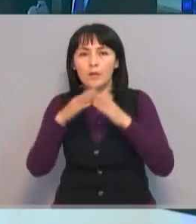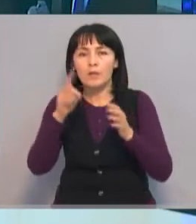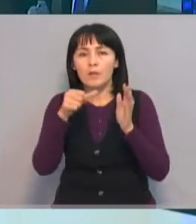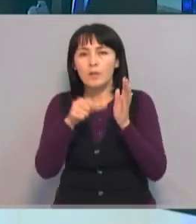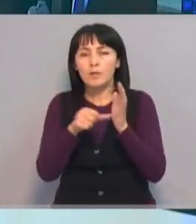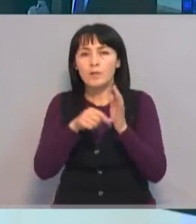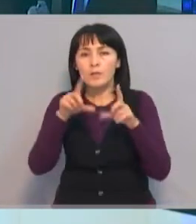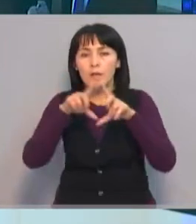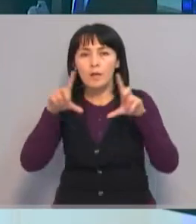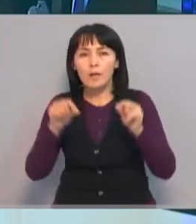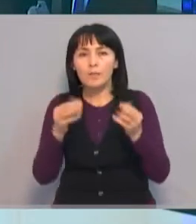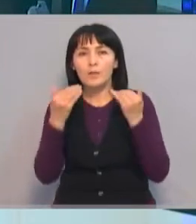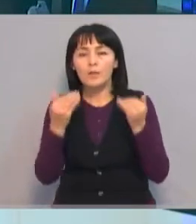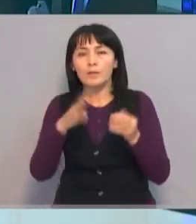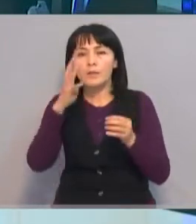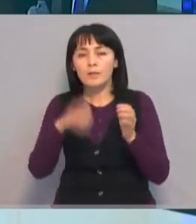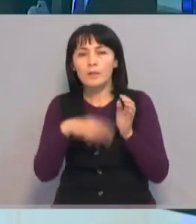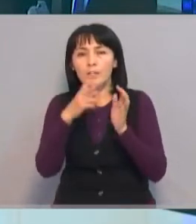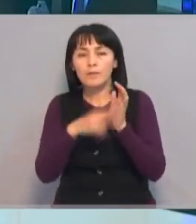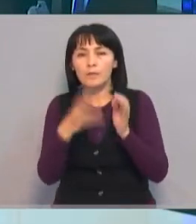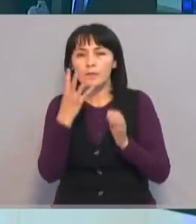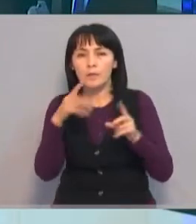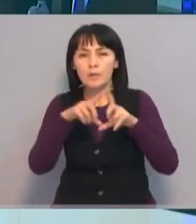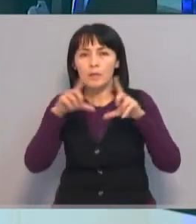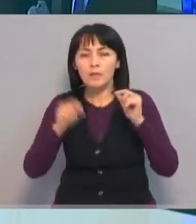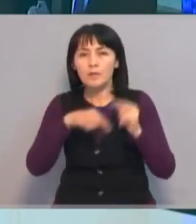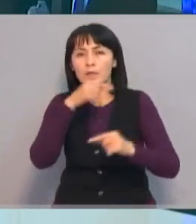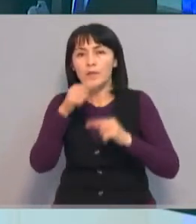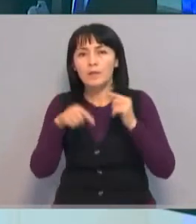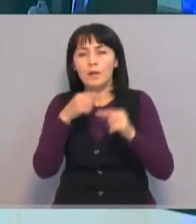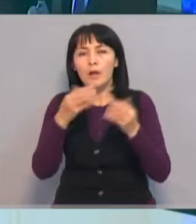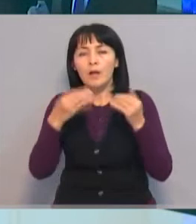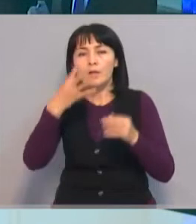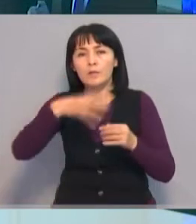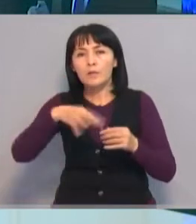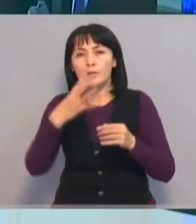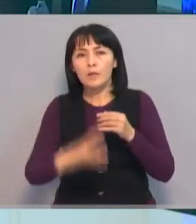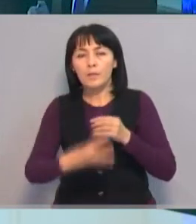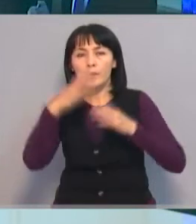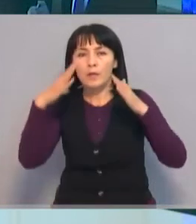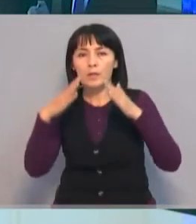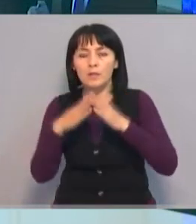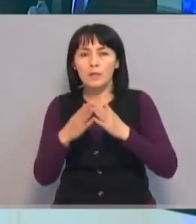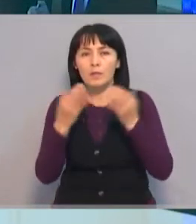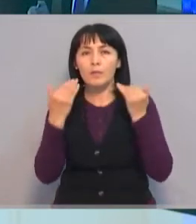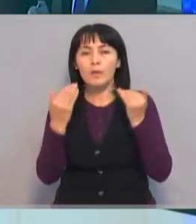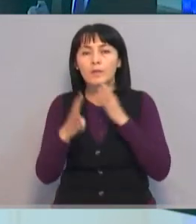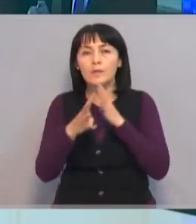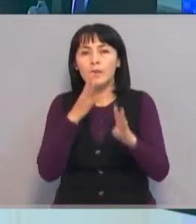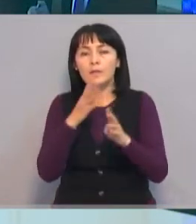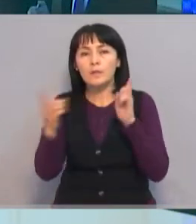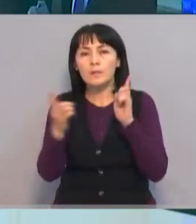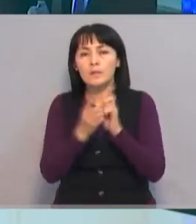106 социальных объектов, 484 объекта предпринимательства и 44 многоэтажных дома. На очередном